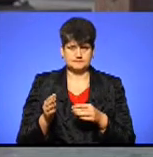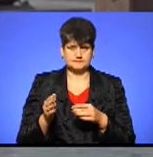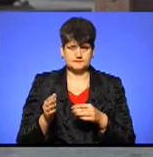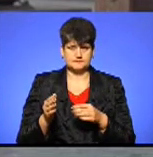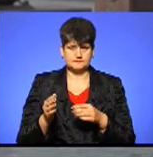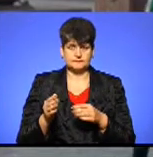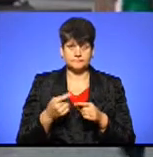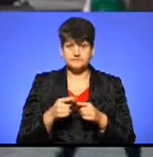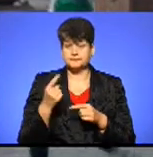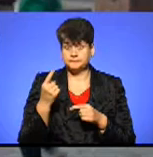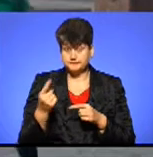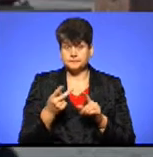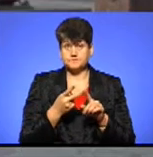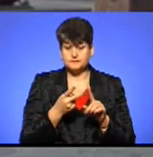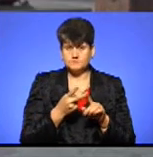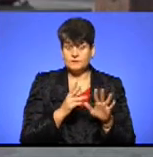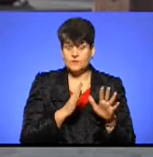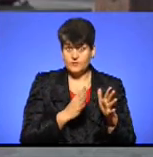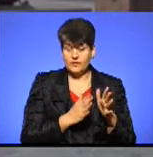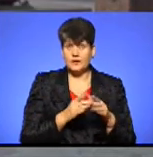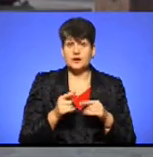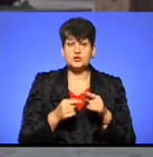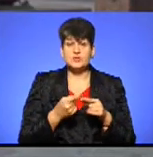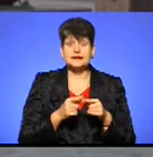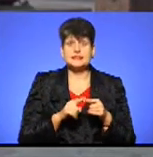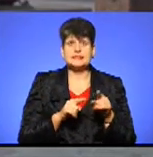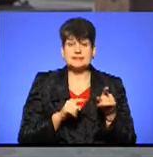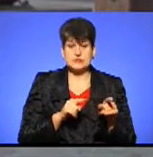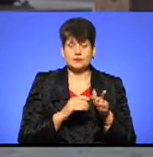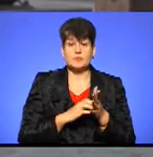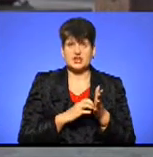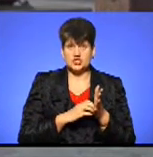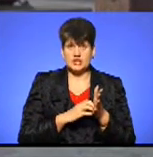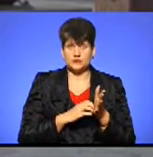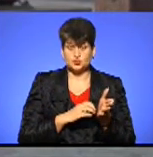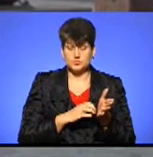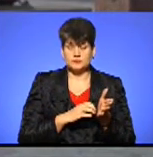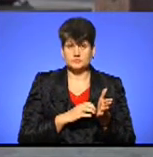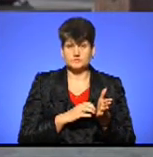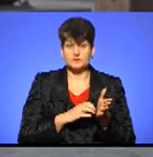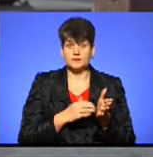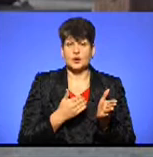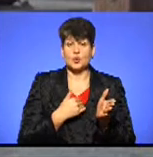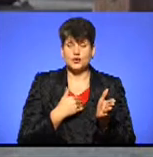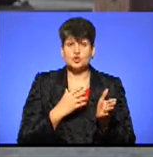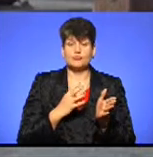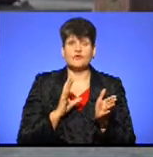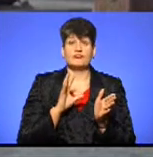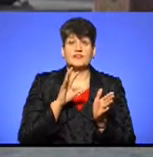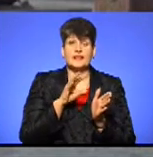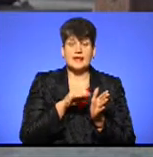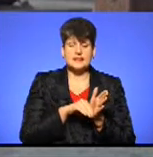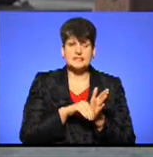Це раз. І другий момент, знову ж таки, через цю ж причину, ми хочемо ввести такий званий